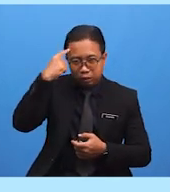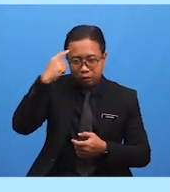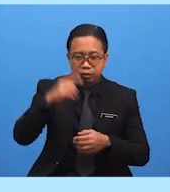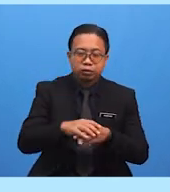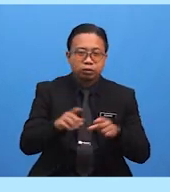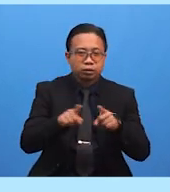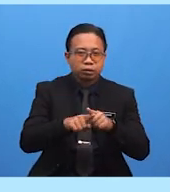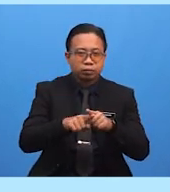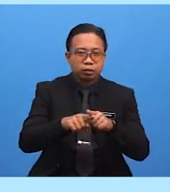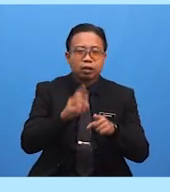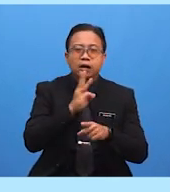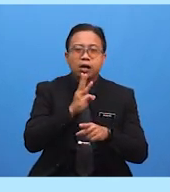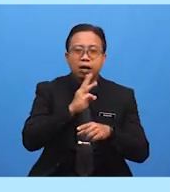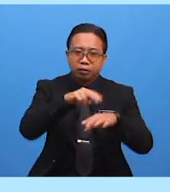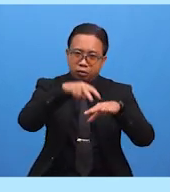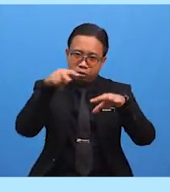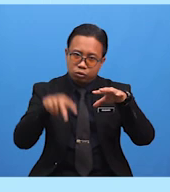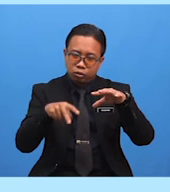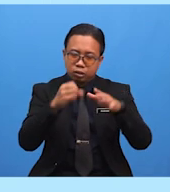Atau tepi laut